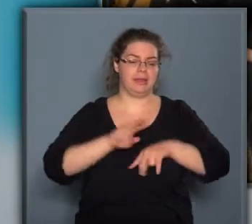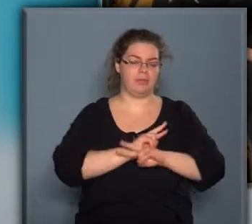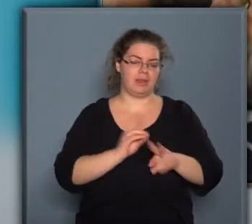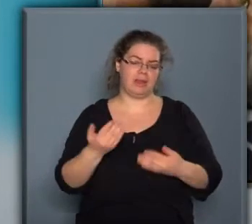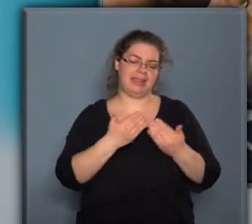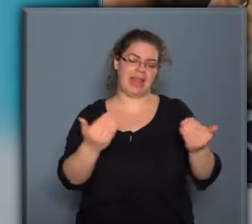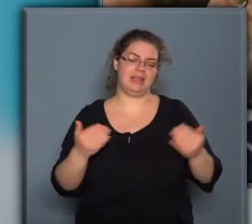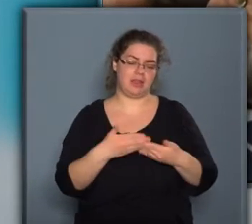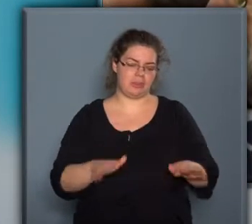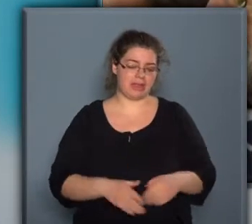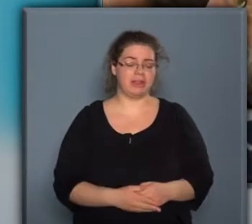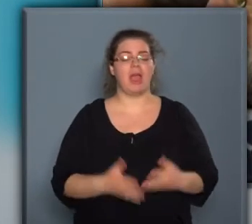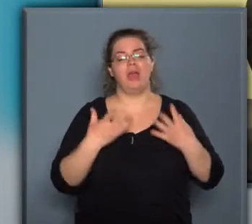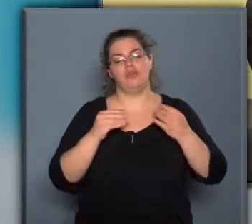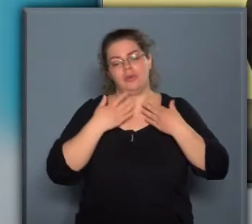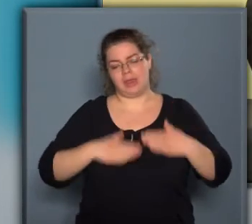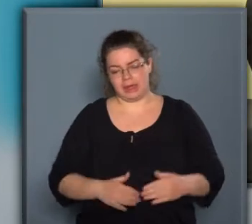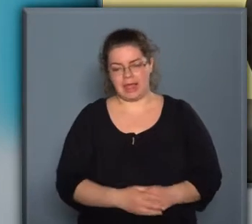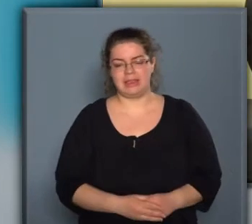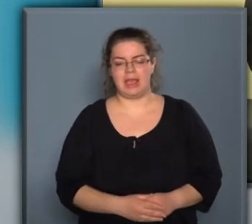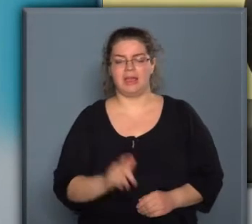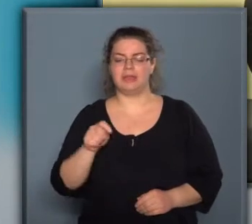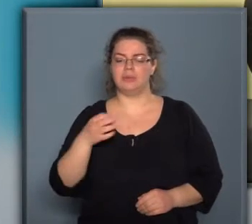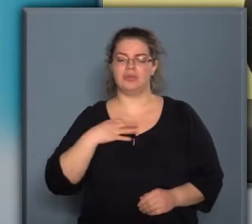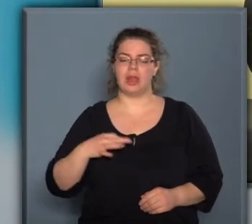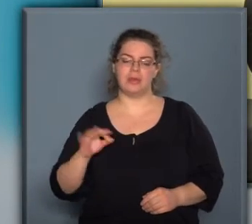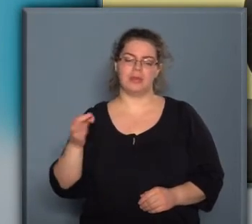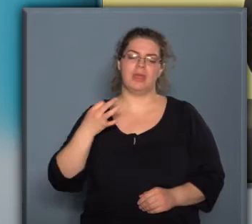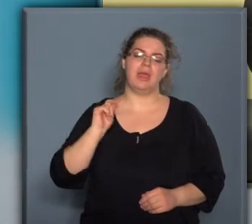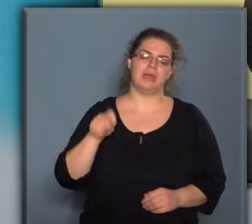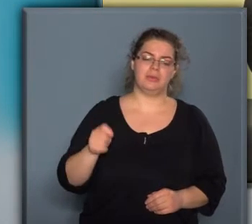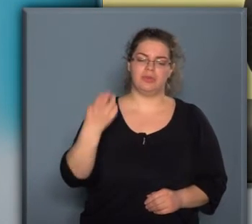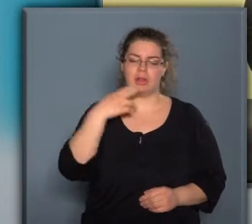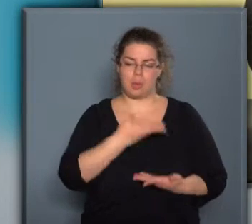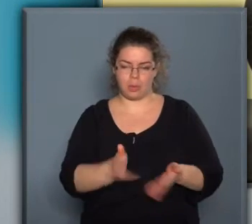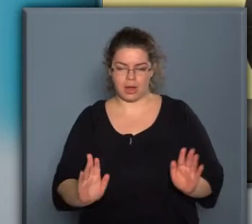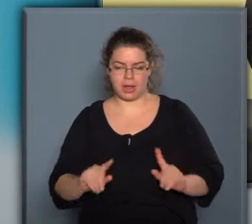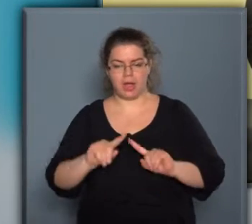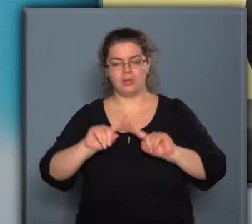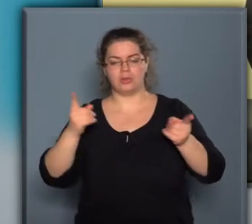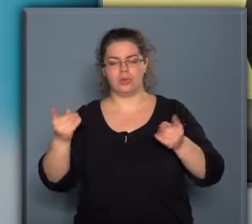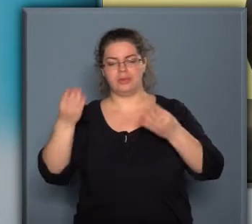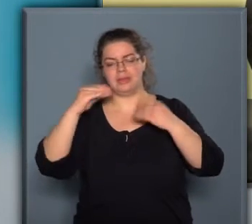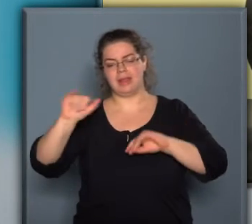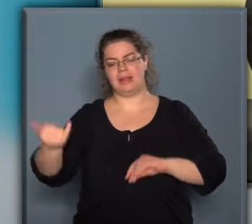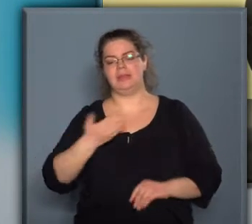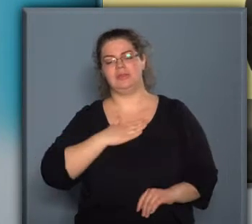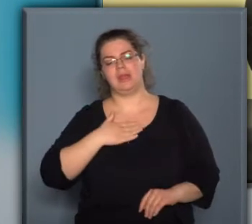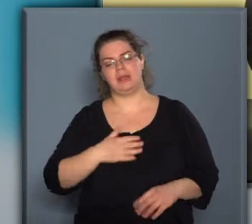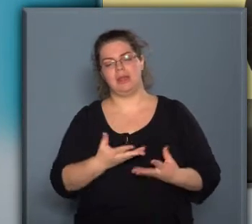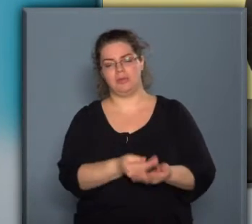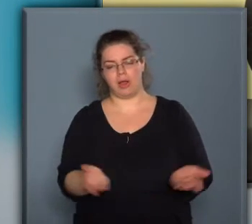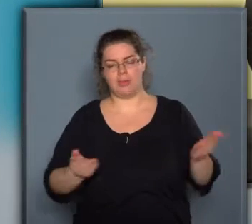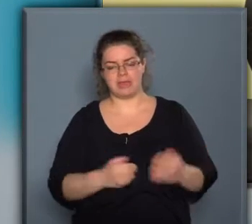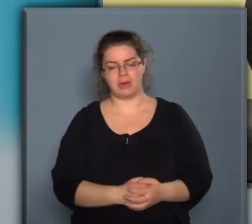ennek a kiállításnak a megnyitóján, sok szeretettel, képviselőasszonyt és képviselőurakat, külön tisztelettel és szeretettel